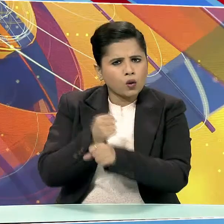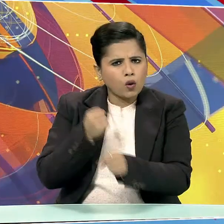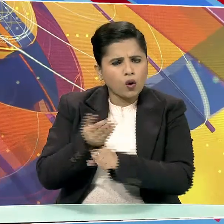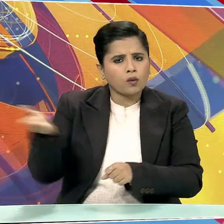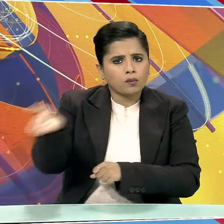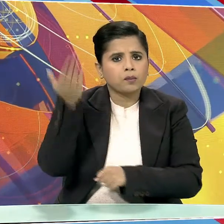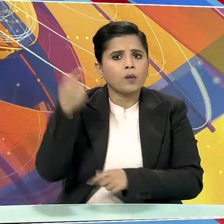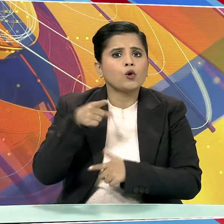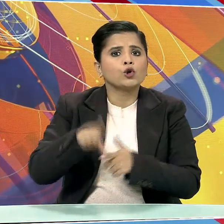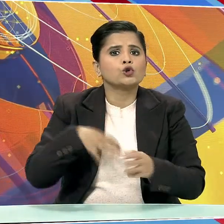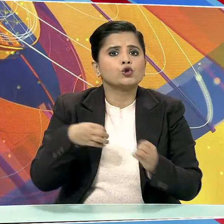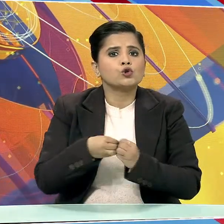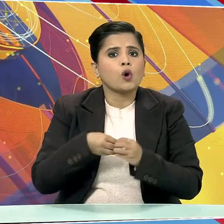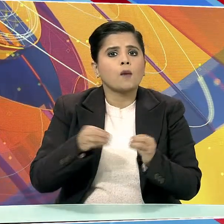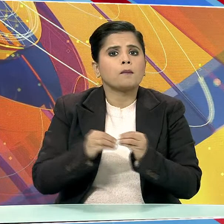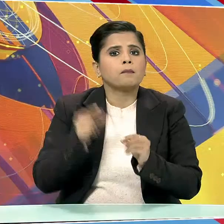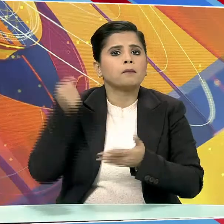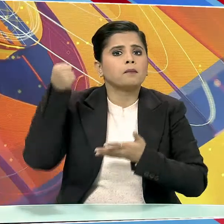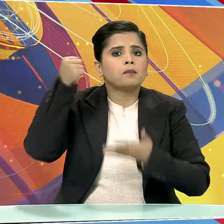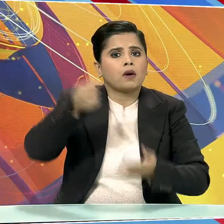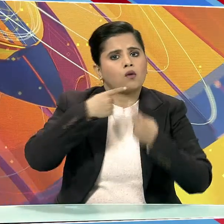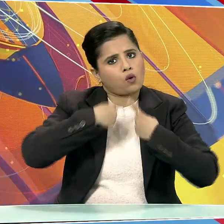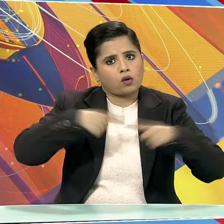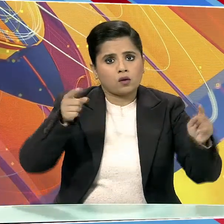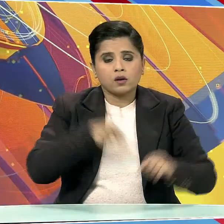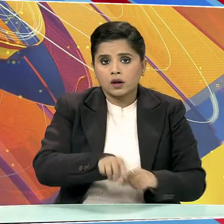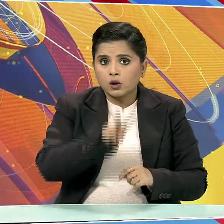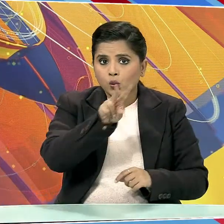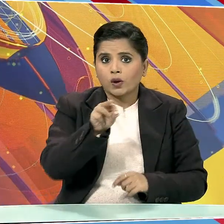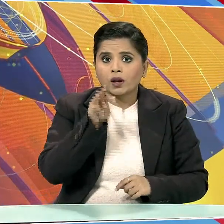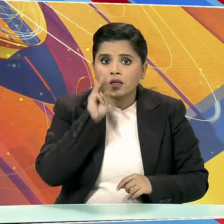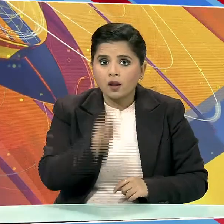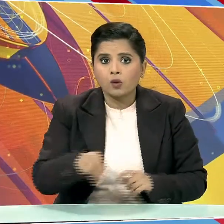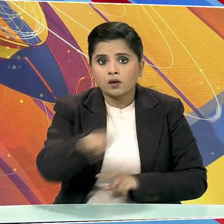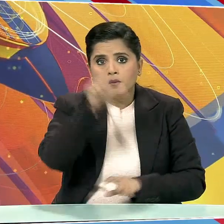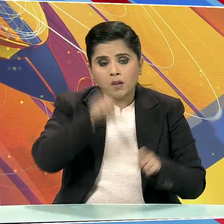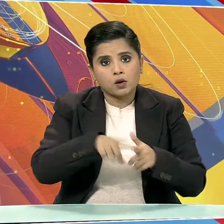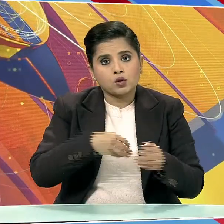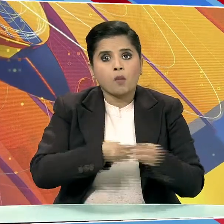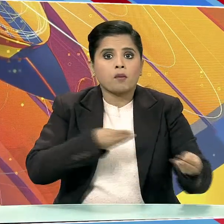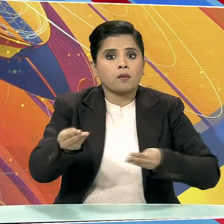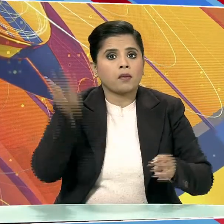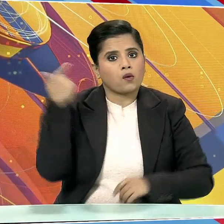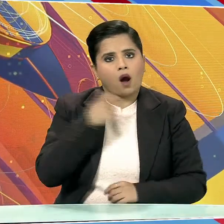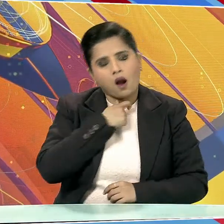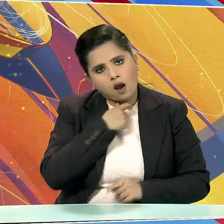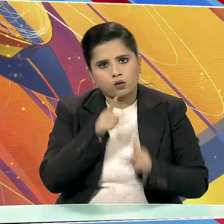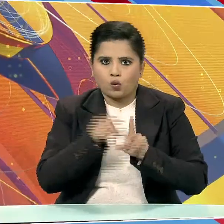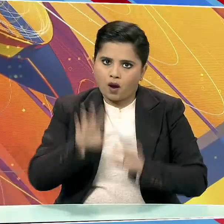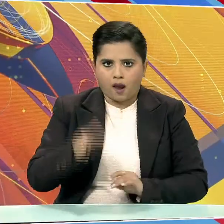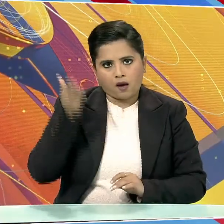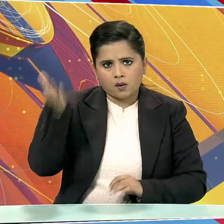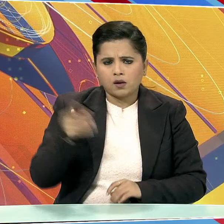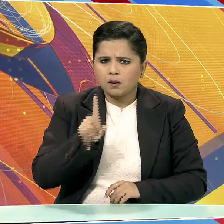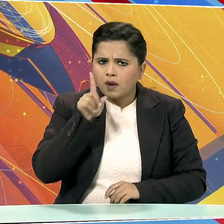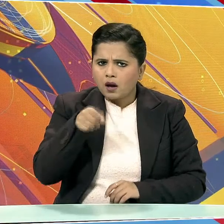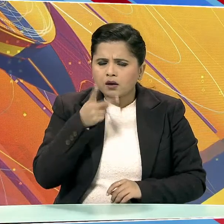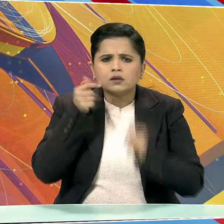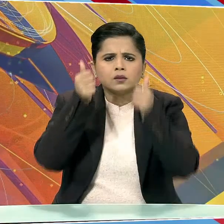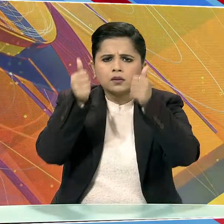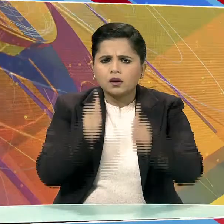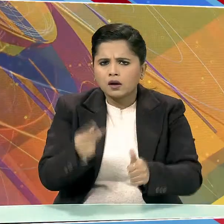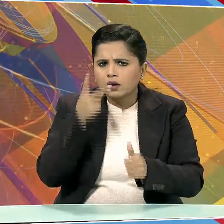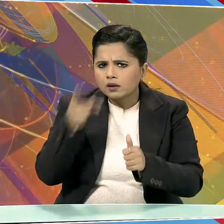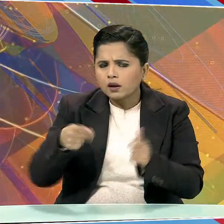रोजगार बजट की खोशना की थी जिसमें 20,000 लोगों को रोजगार देने का वाइदा किया गया था लेकिन आउटकम